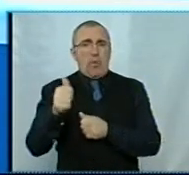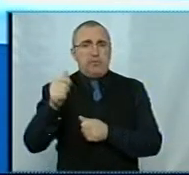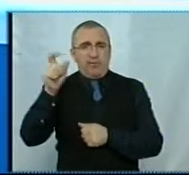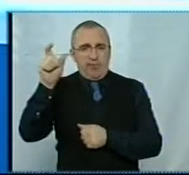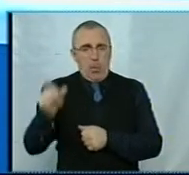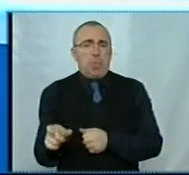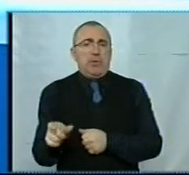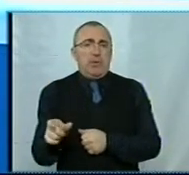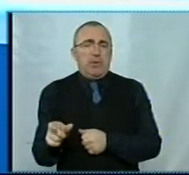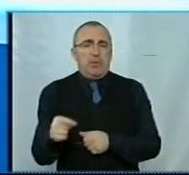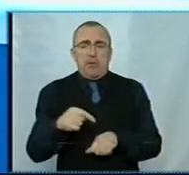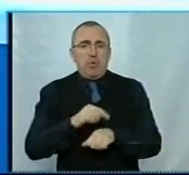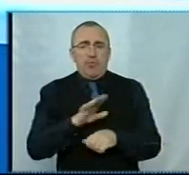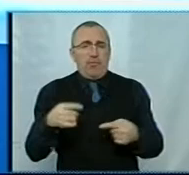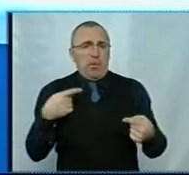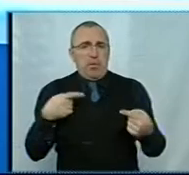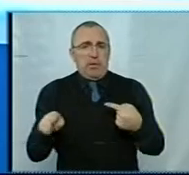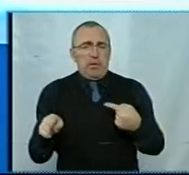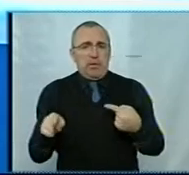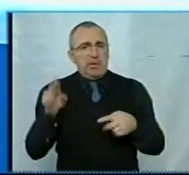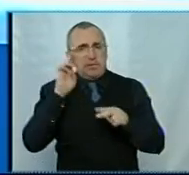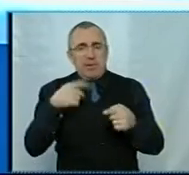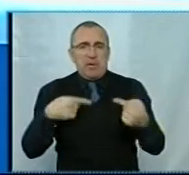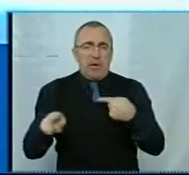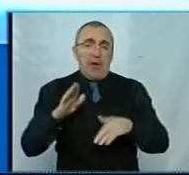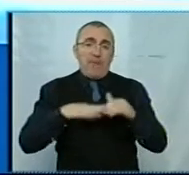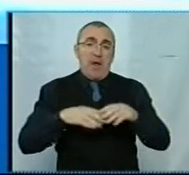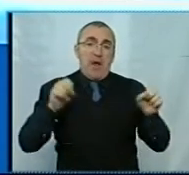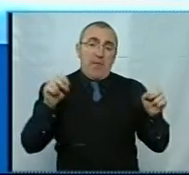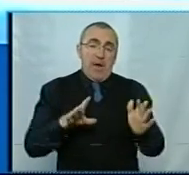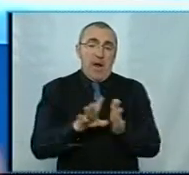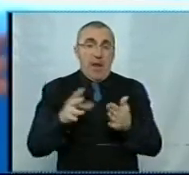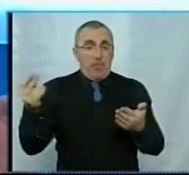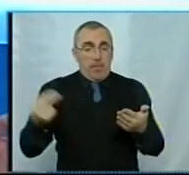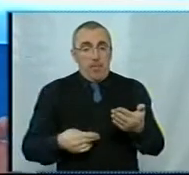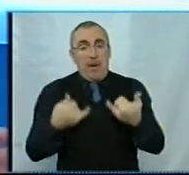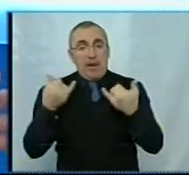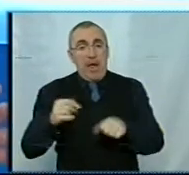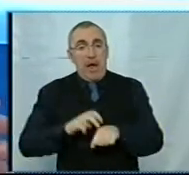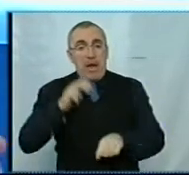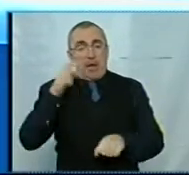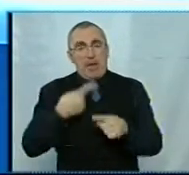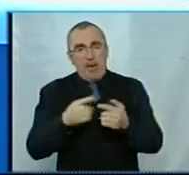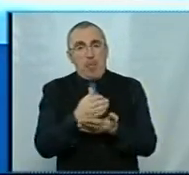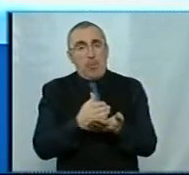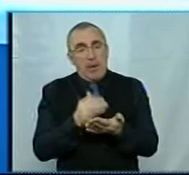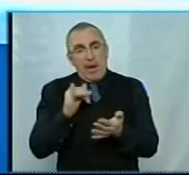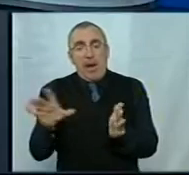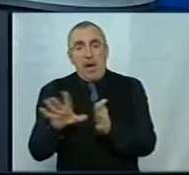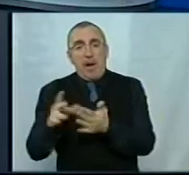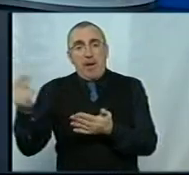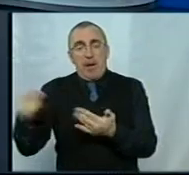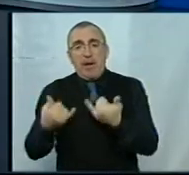не відчував різницю, чи не знав різницю між кваліфікаційним електронним підписом для лікаря чи посадовця і електронним